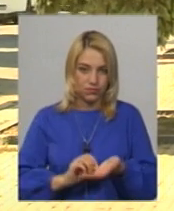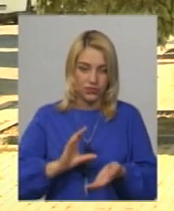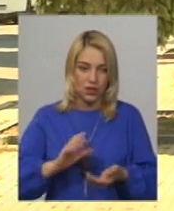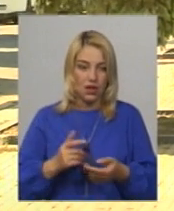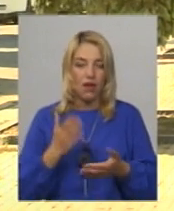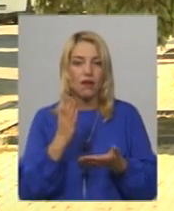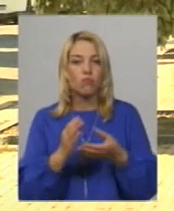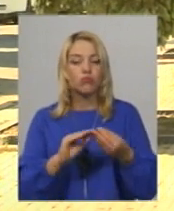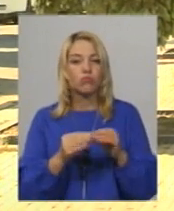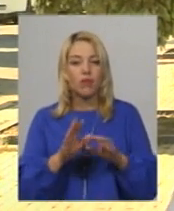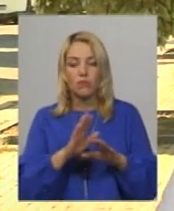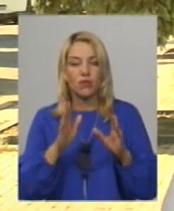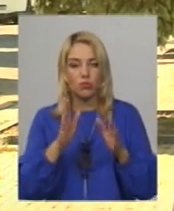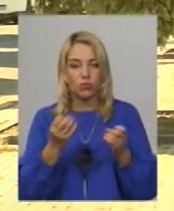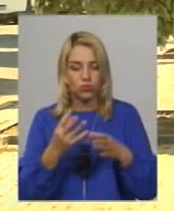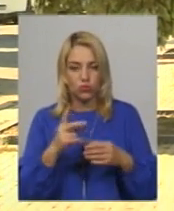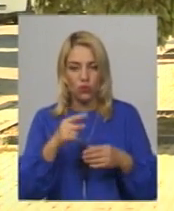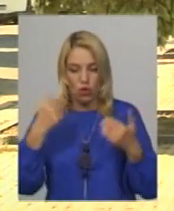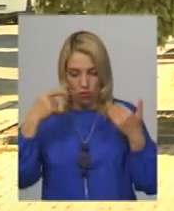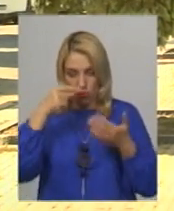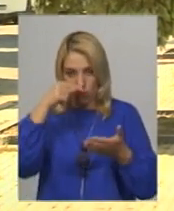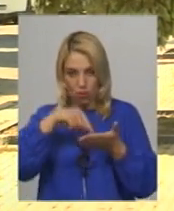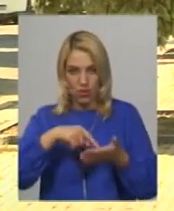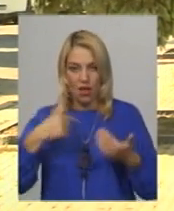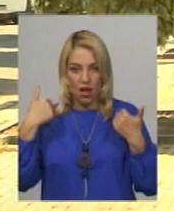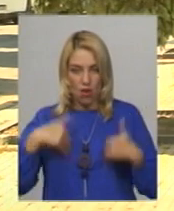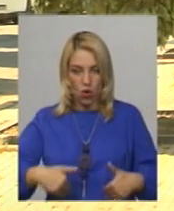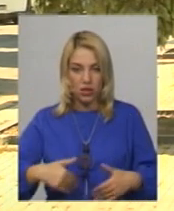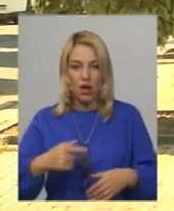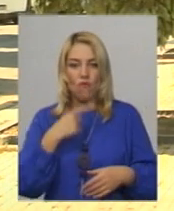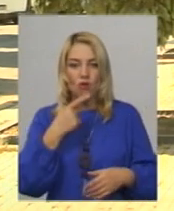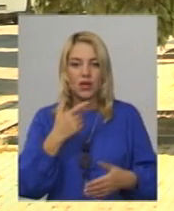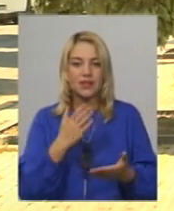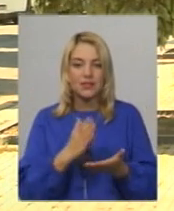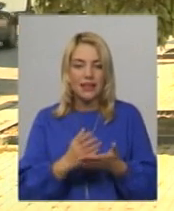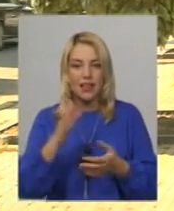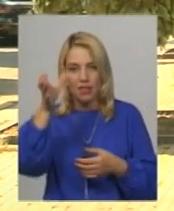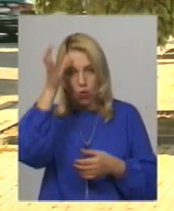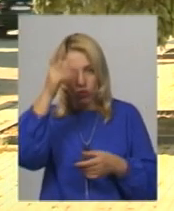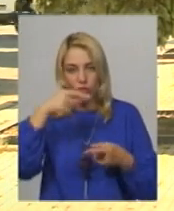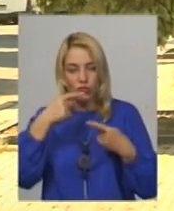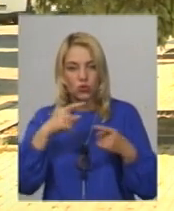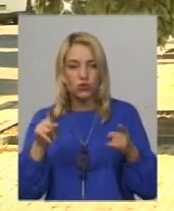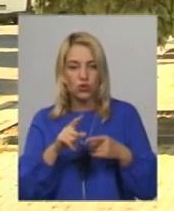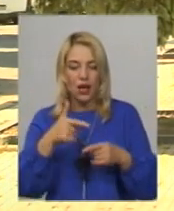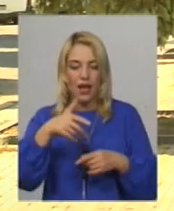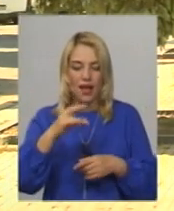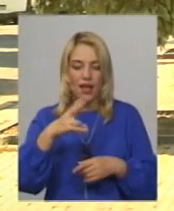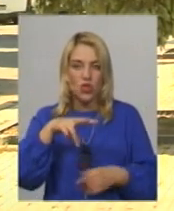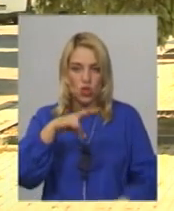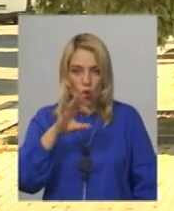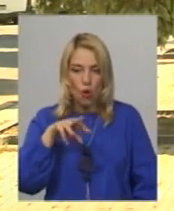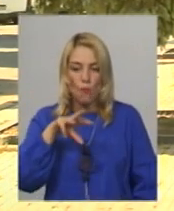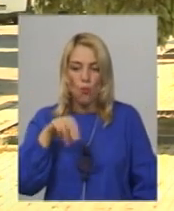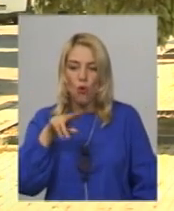того, що пропадає в організм. Сьогодні наука вже говорить про те, що геномодифікований і вирощений за